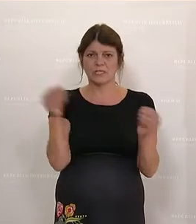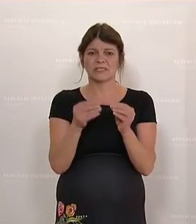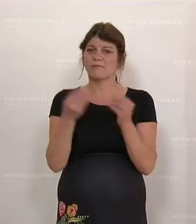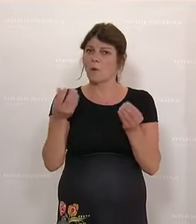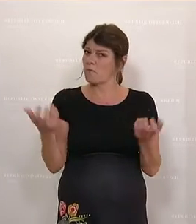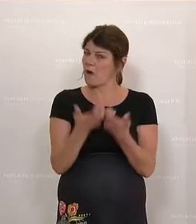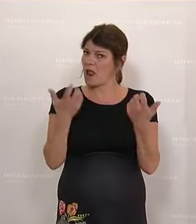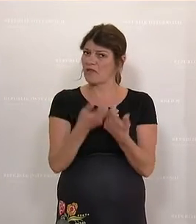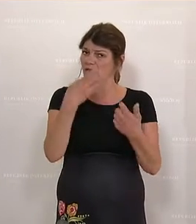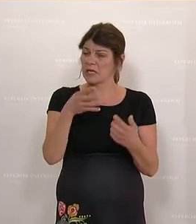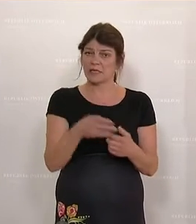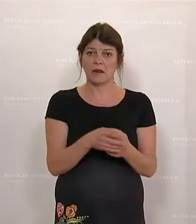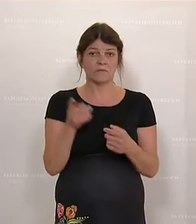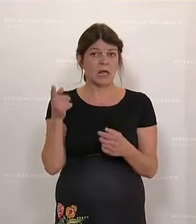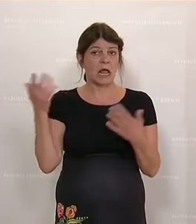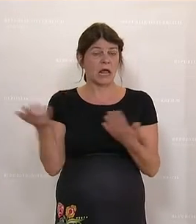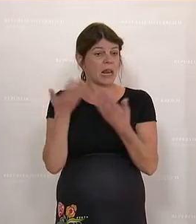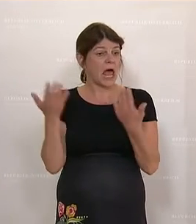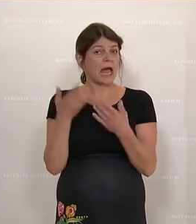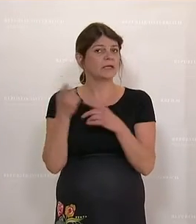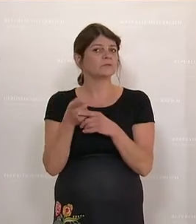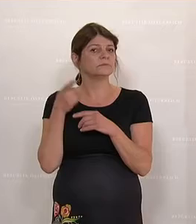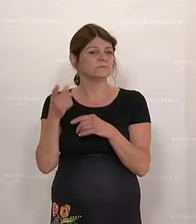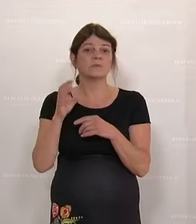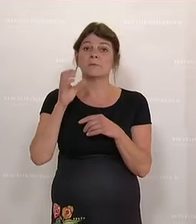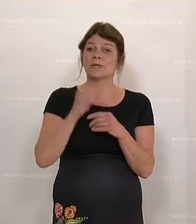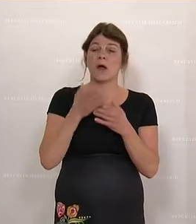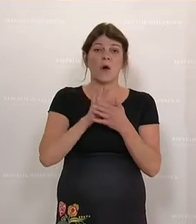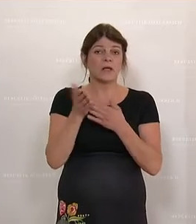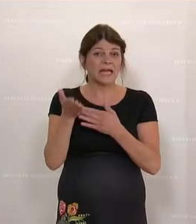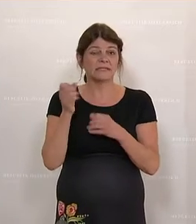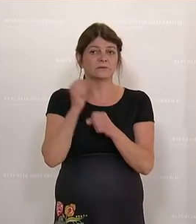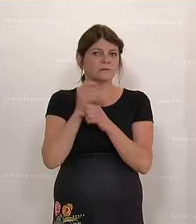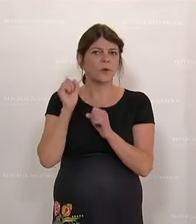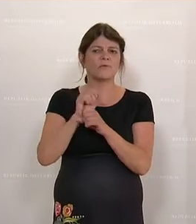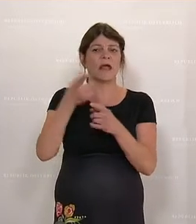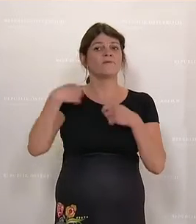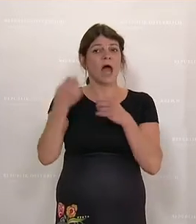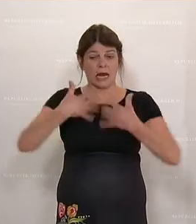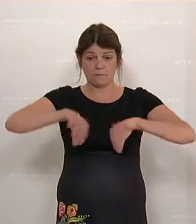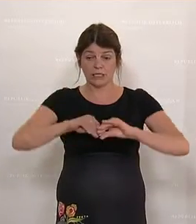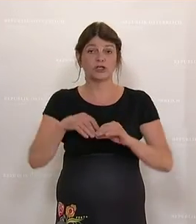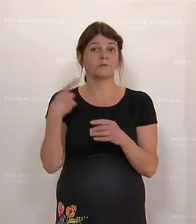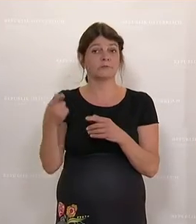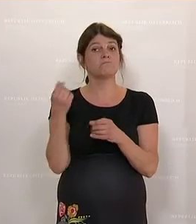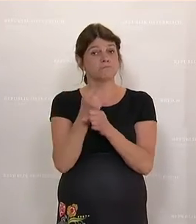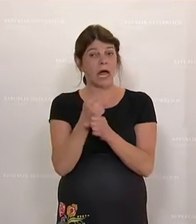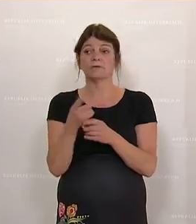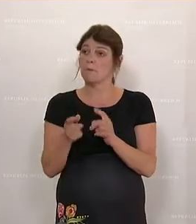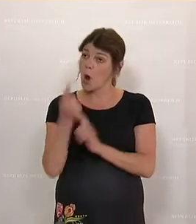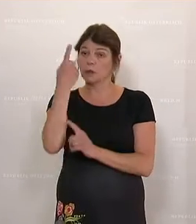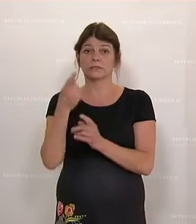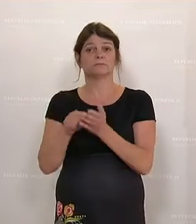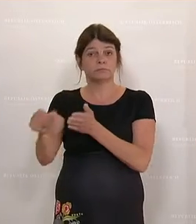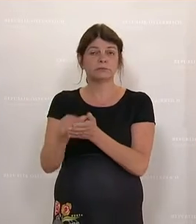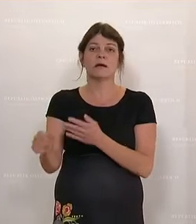Waldviertel, wo man leicht dem CO2 entkommen kann, mit Holz heizt und der Fahrgemeinschaft bildet, am höchsten gefördert wird und in der Stadt, nur weil die